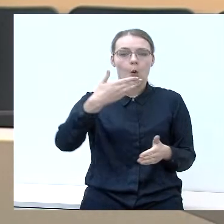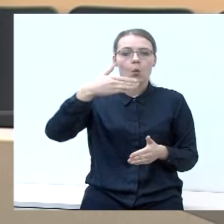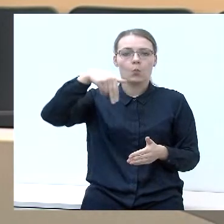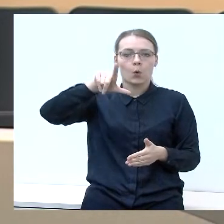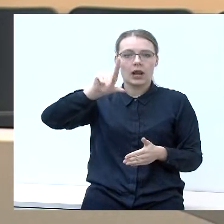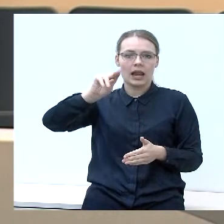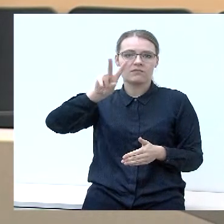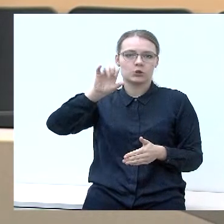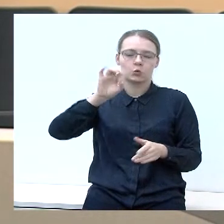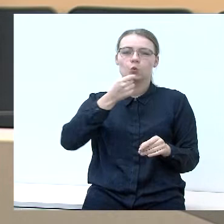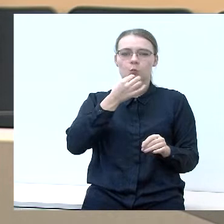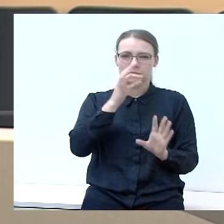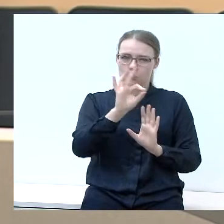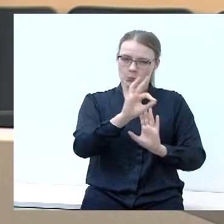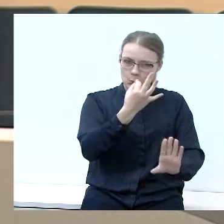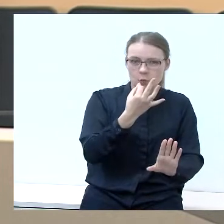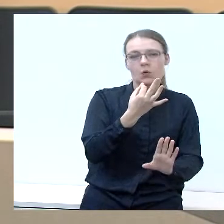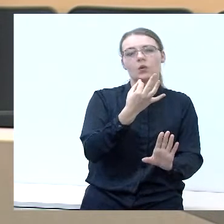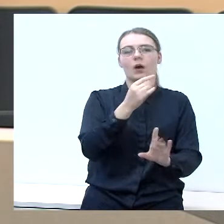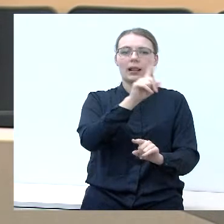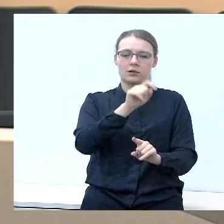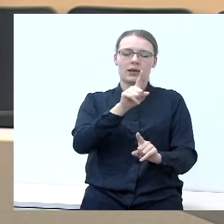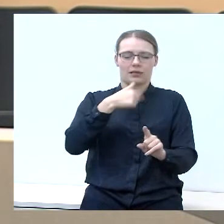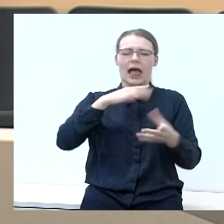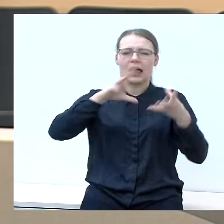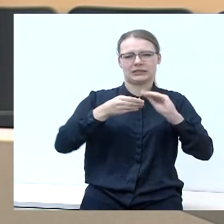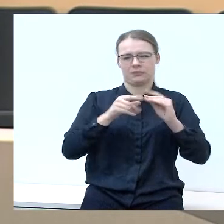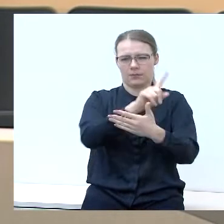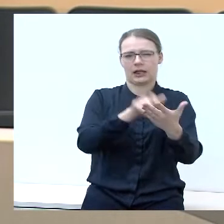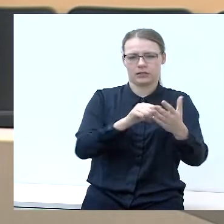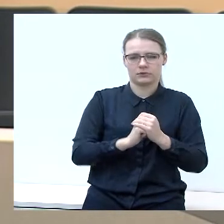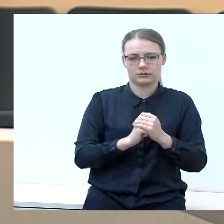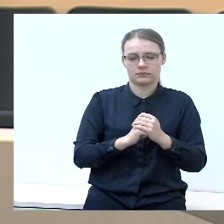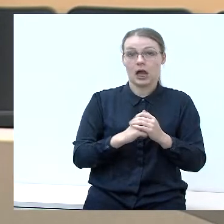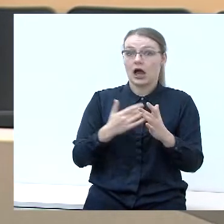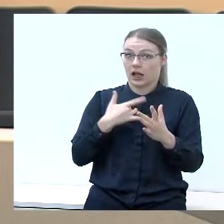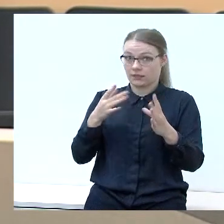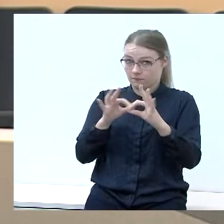truputį įžeidus, bet aš tą dalį praleisiu, paimsime esmę klausimų. Nu,